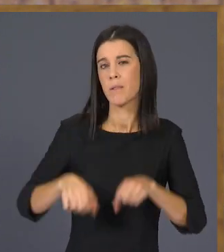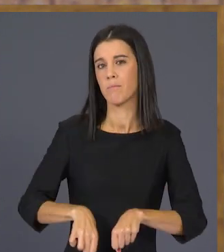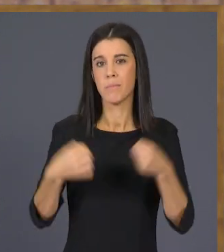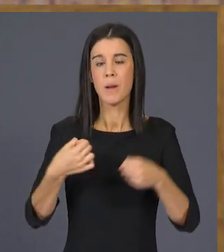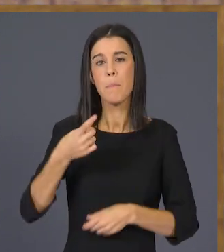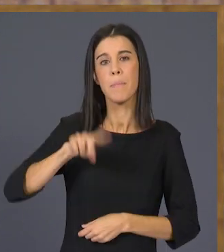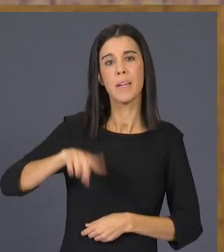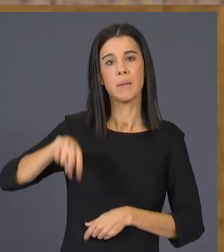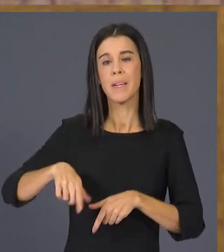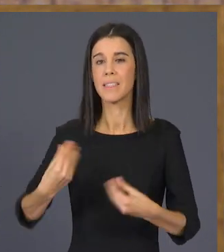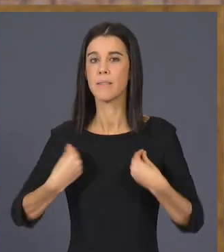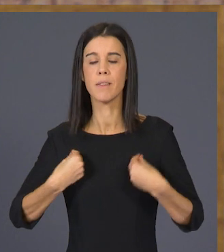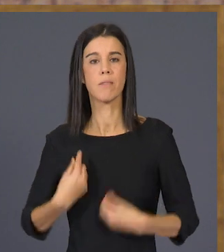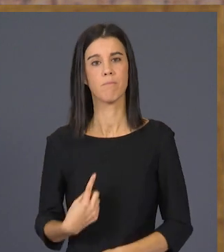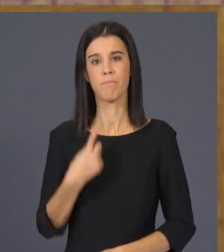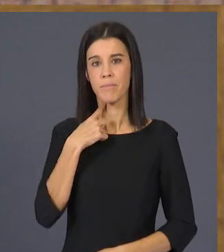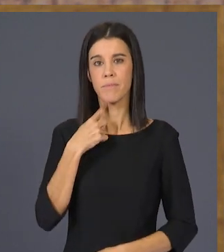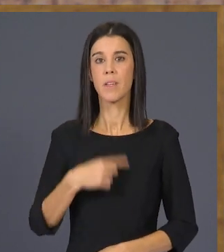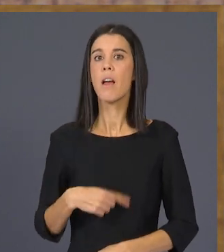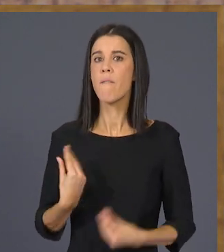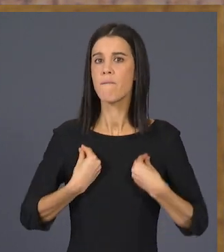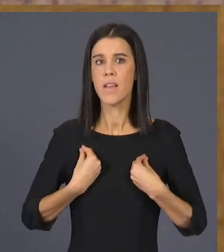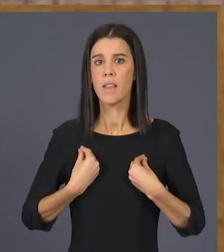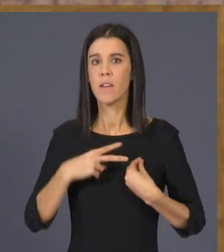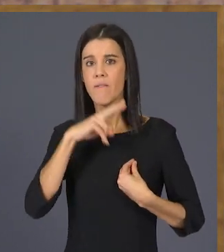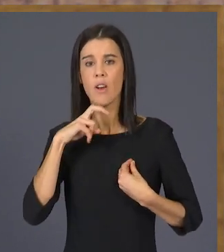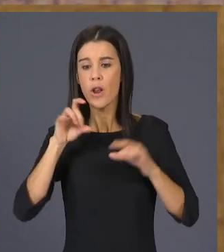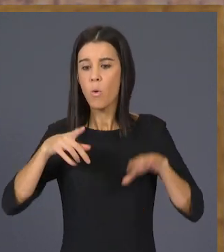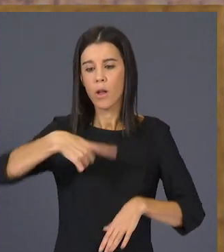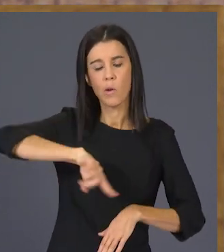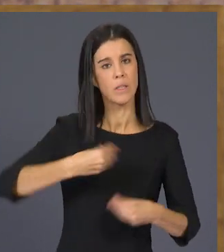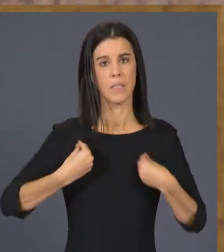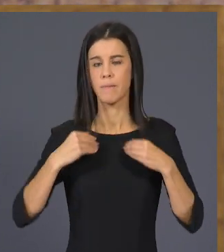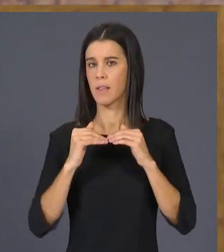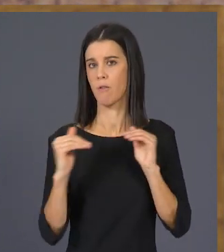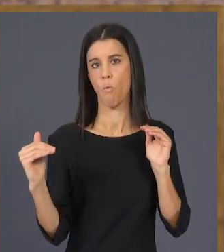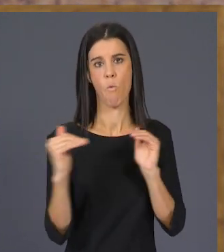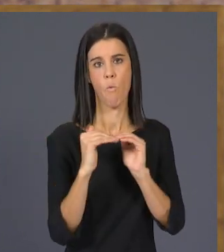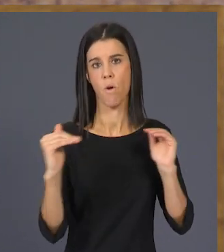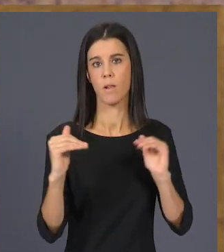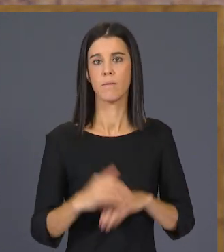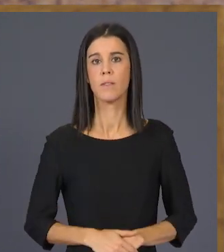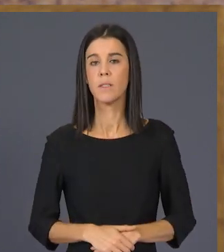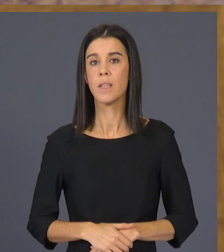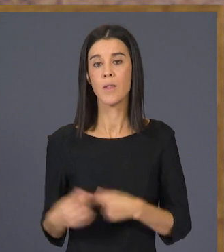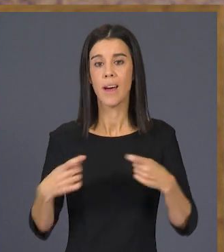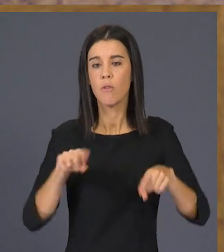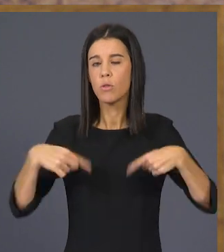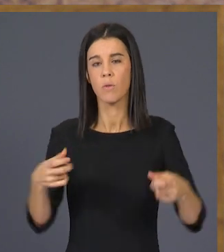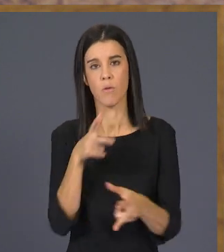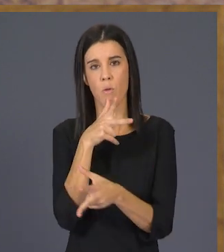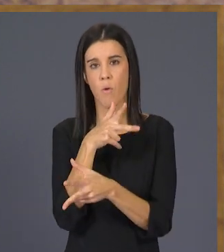milers de vides perdudes, vides tan valuoses com la nostra. Són terribles els horrors d'una guerra.